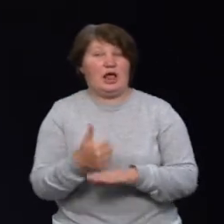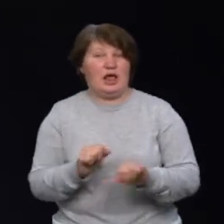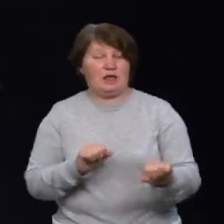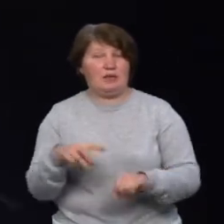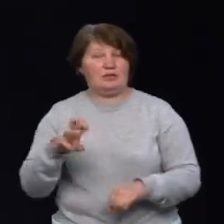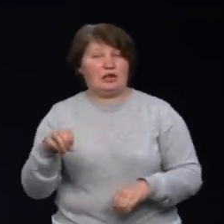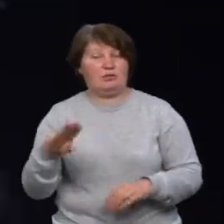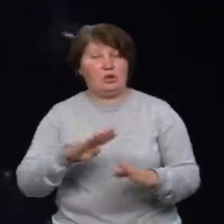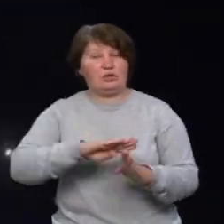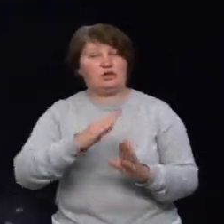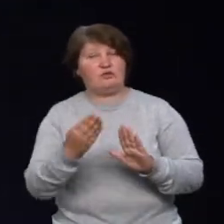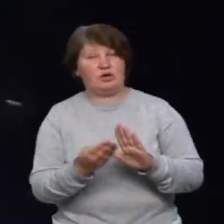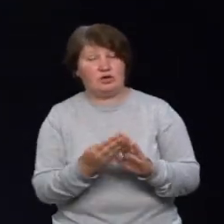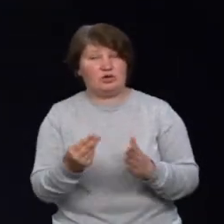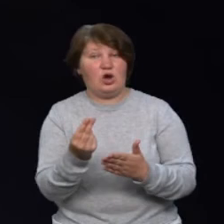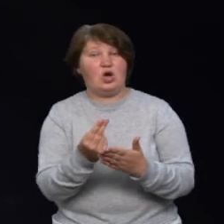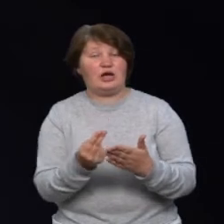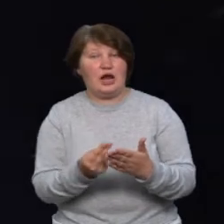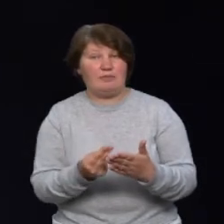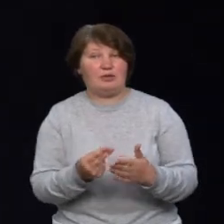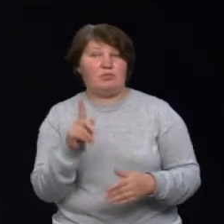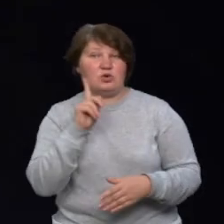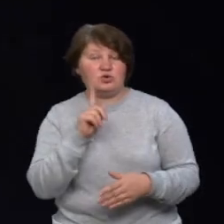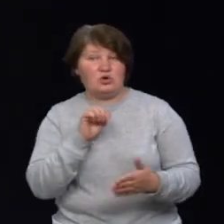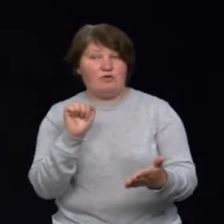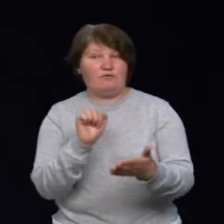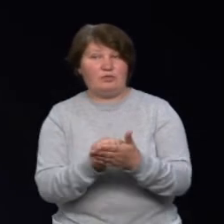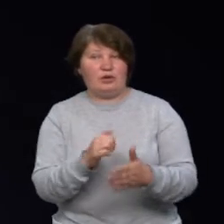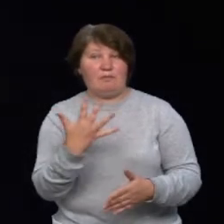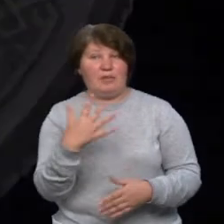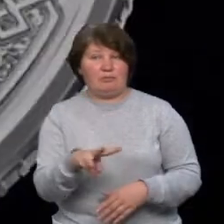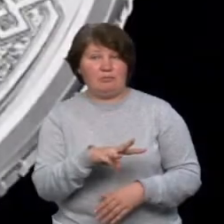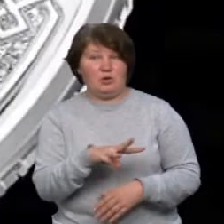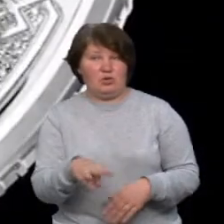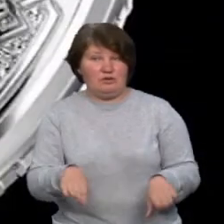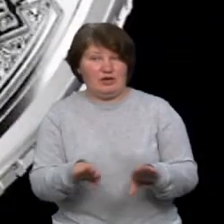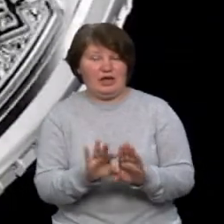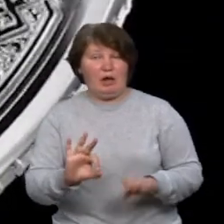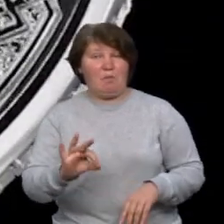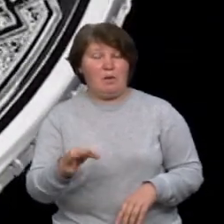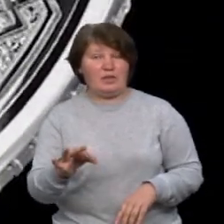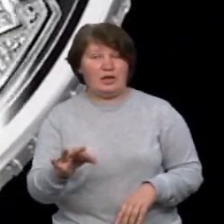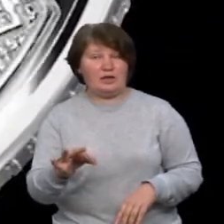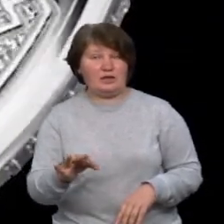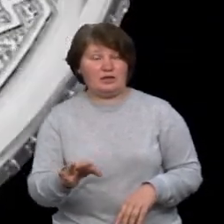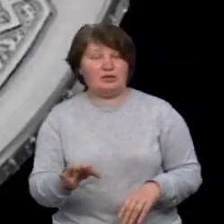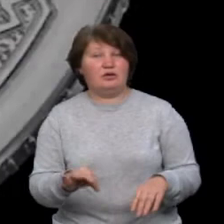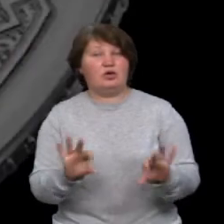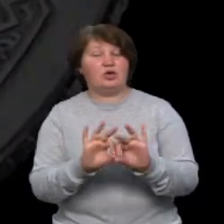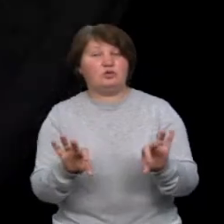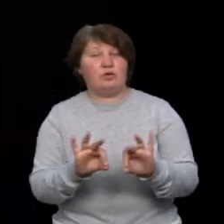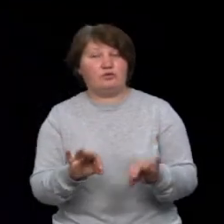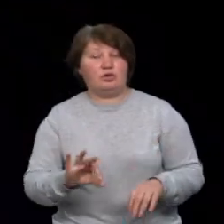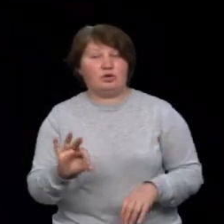На звороті – давньоруський орнамент. Поки що Нацбанк випустив 5 мільйонів таких монет. В НБУ розповіли, купюри